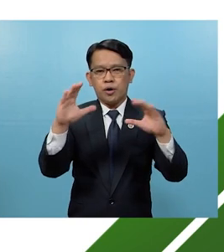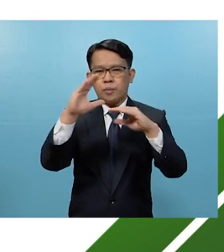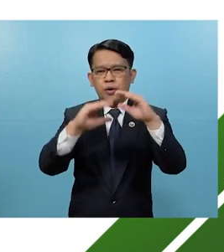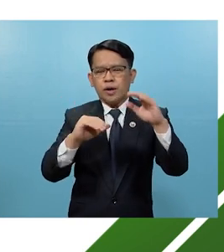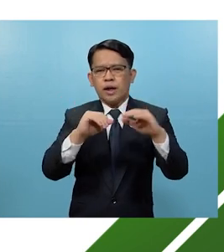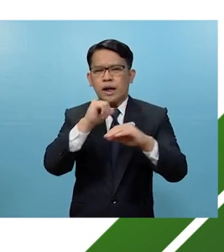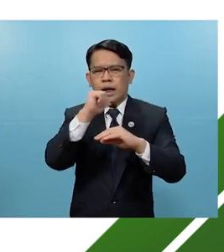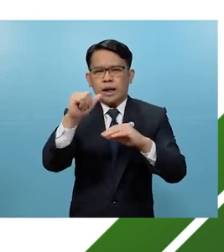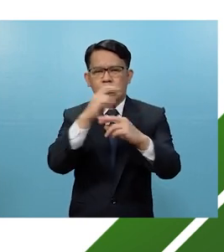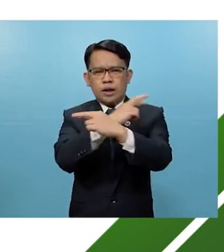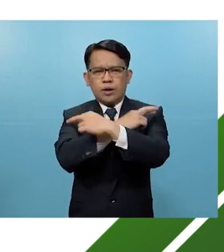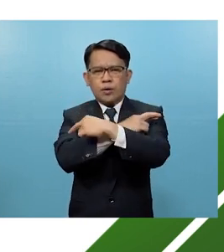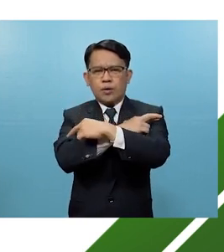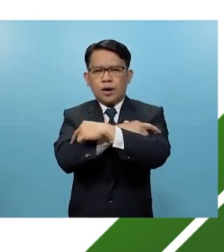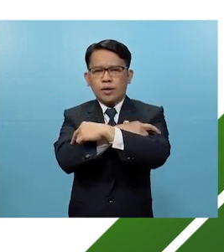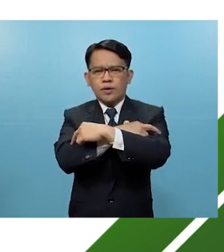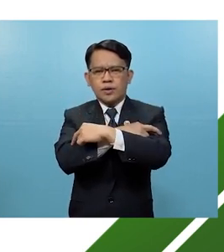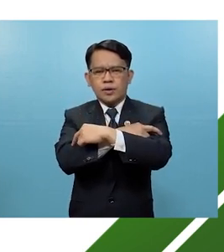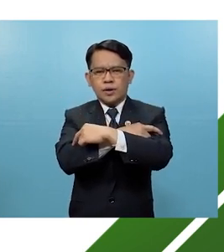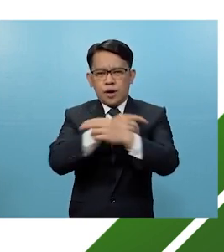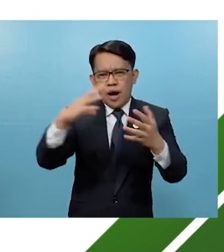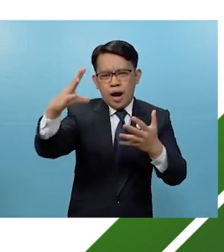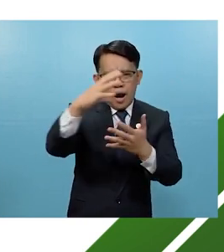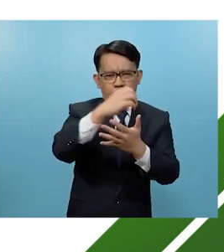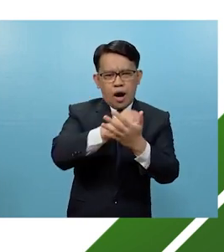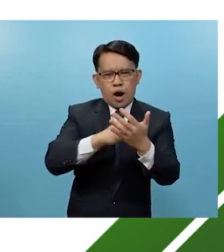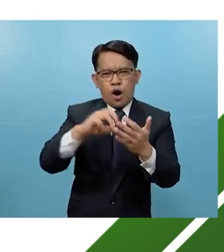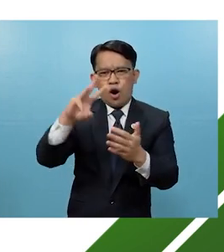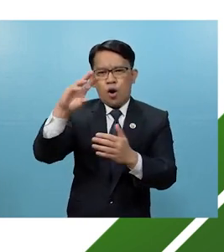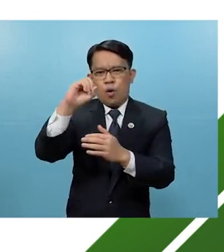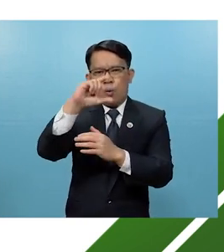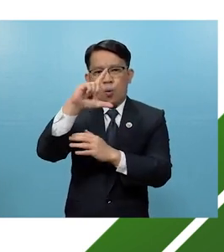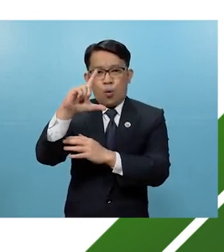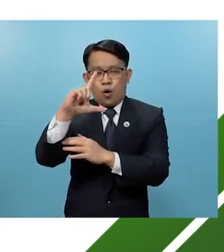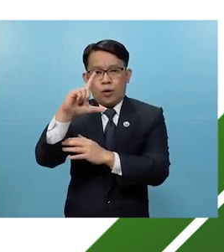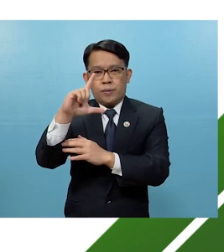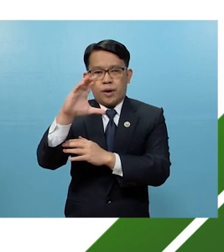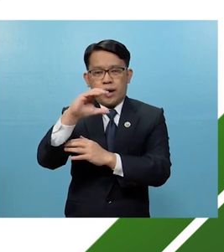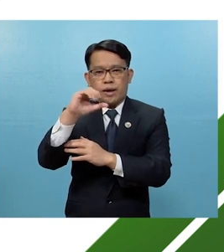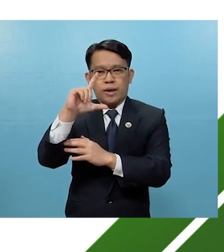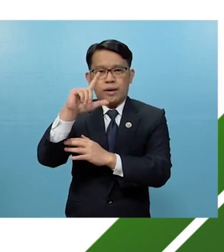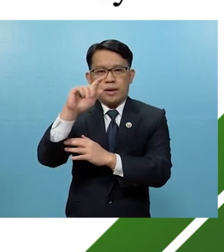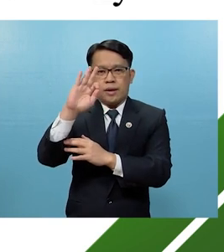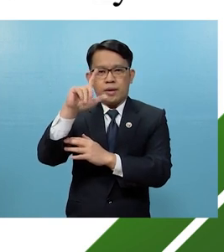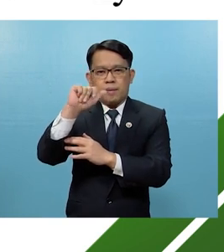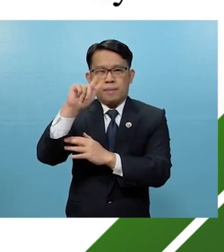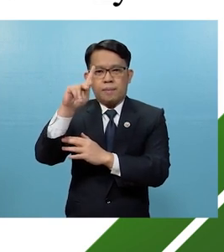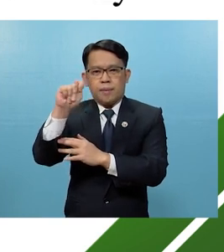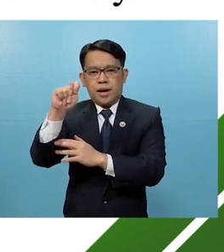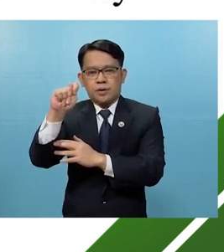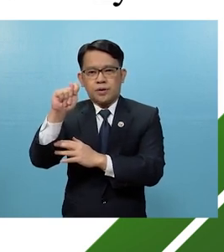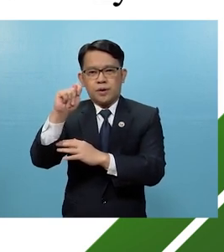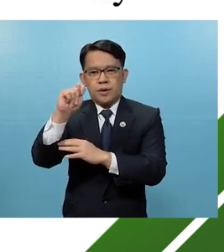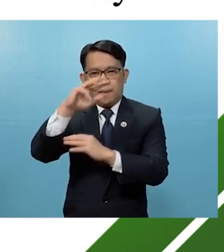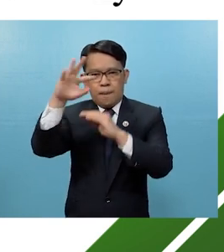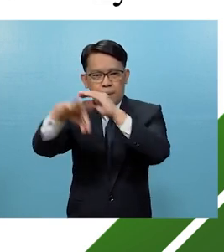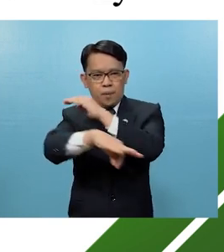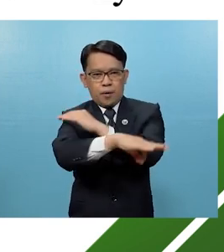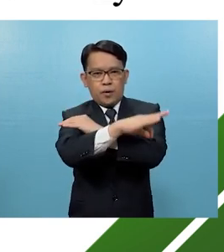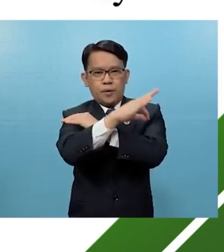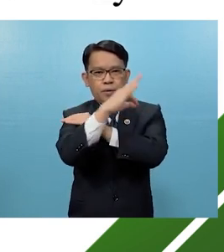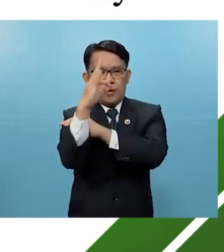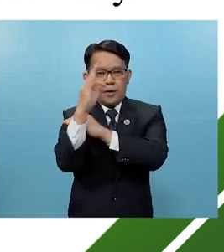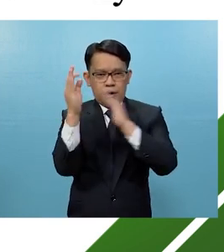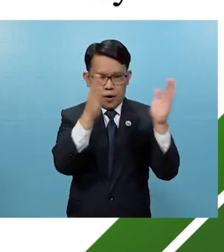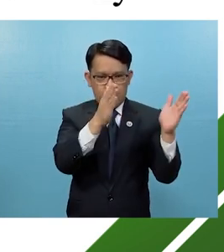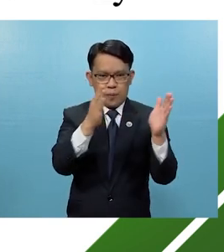nagpapahinga Humahabi ng kanyang lino at saka ng lana Bago pasubikat ang araw